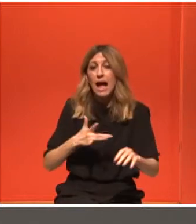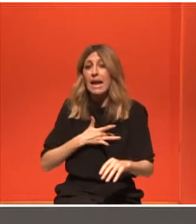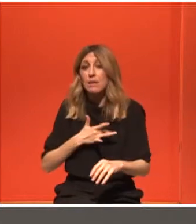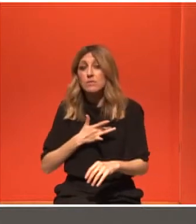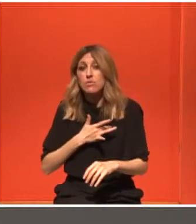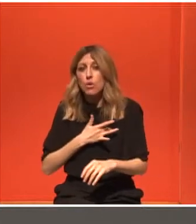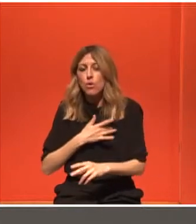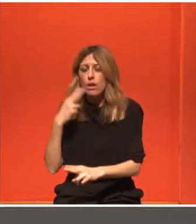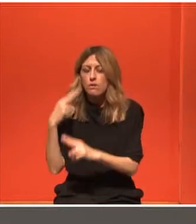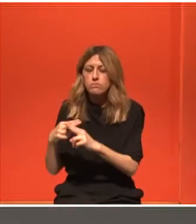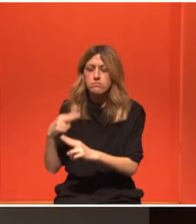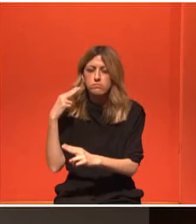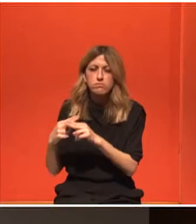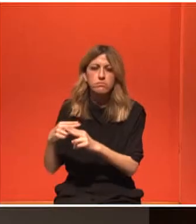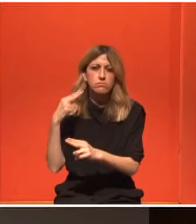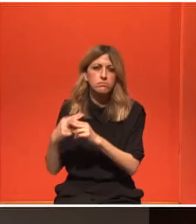πολύ σημαντική.